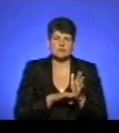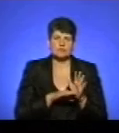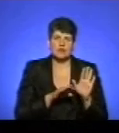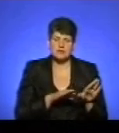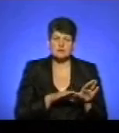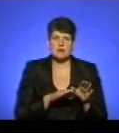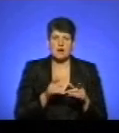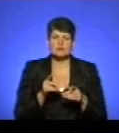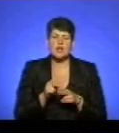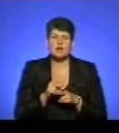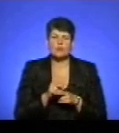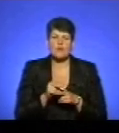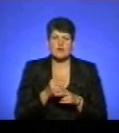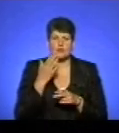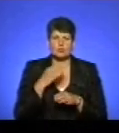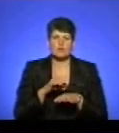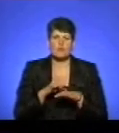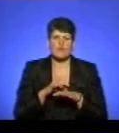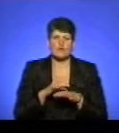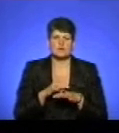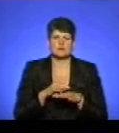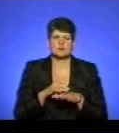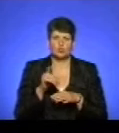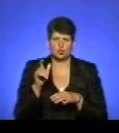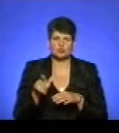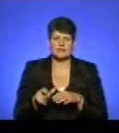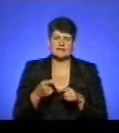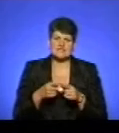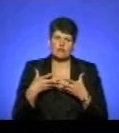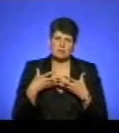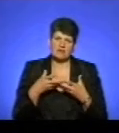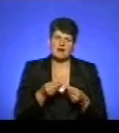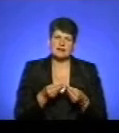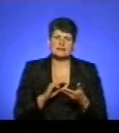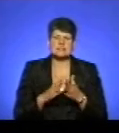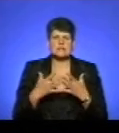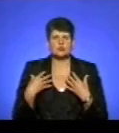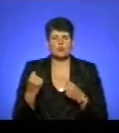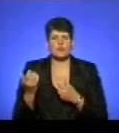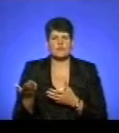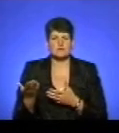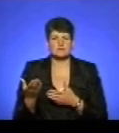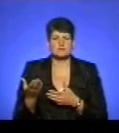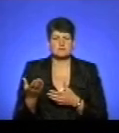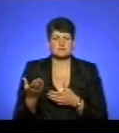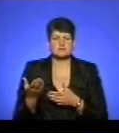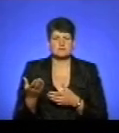таке лікування, коли проводять людині, це впливає якось потім на стан її здоров'я? Оця